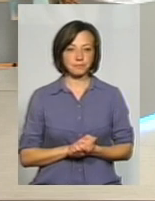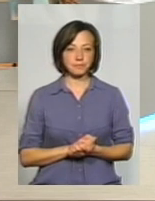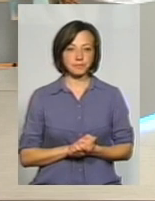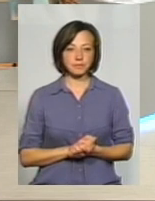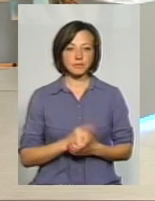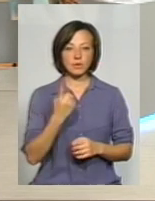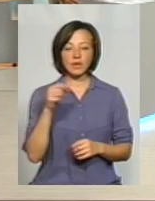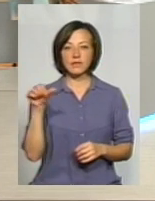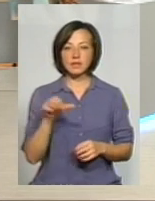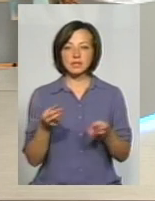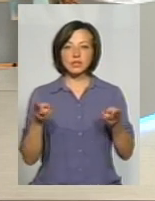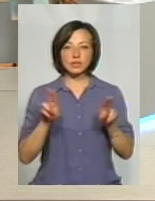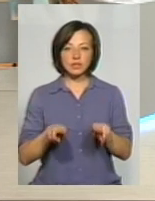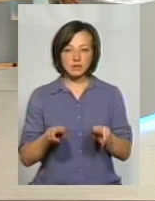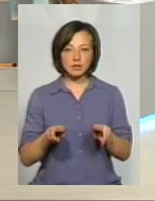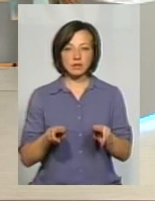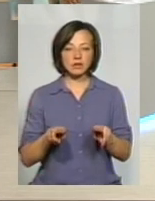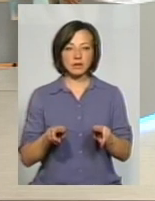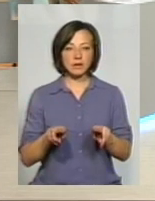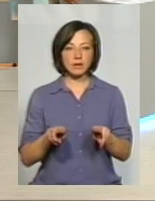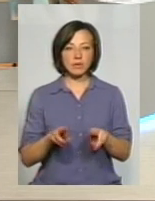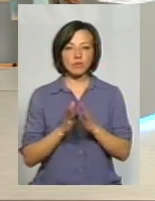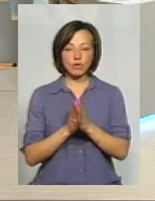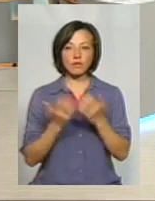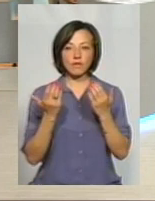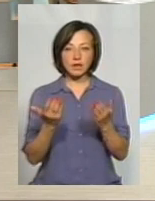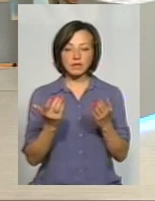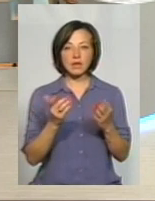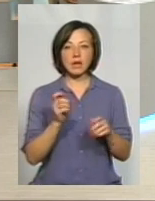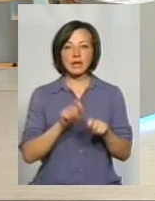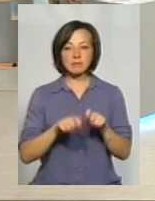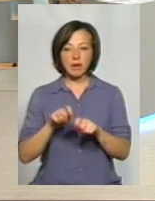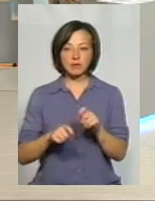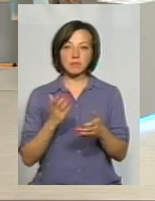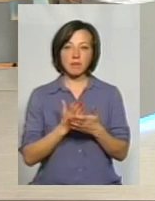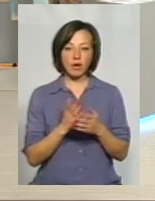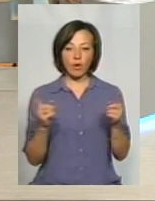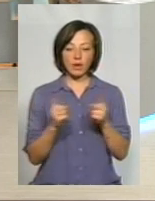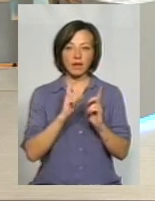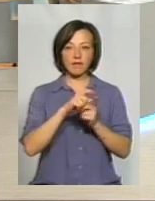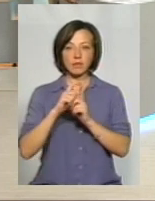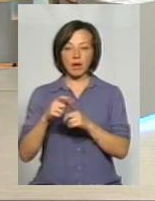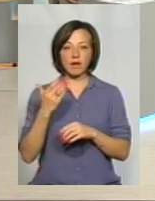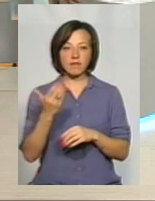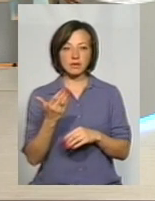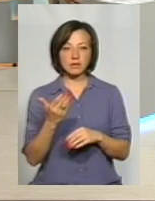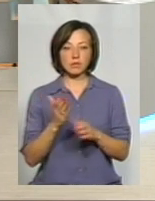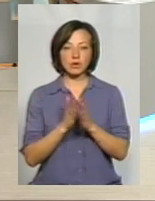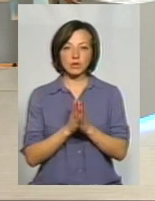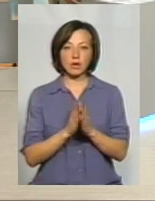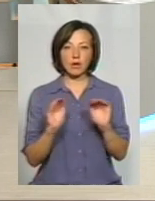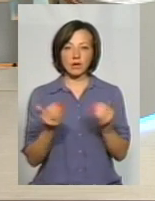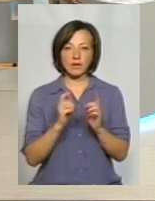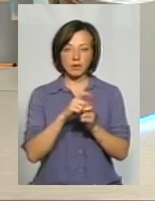хвилинка-півтори в нас залишається до завершення ефіру. Прошу вас, шановні експерти, якщо маєте дуже коротенькі відповіді, а вас, пане Петре, прошу, дуже